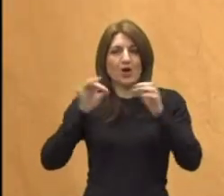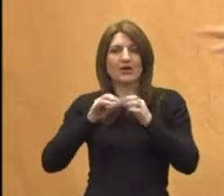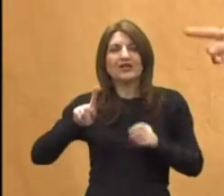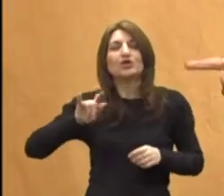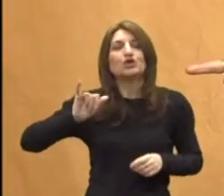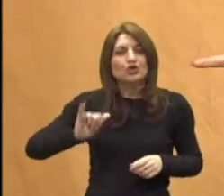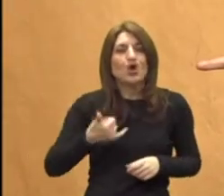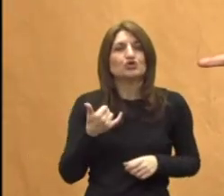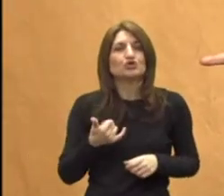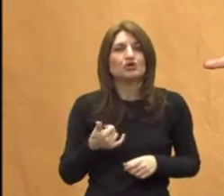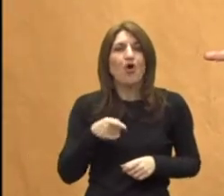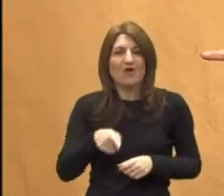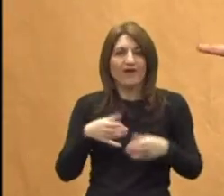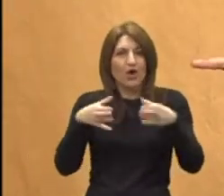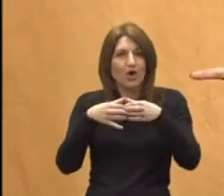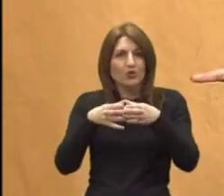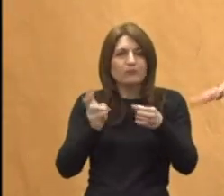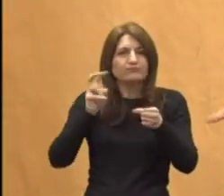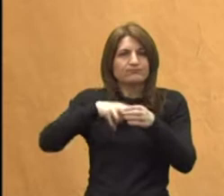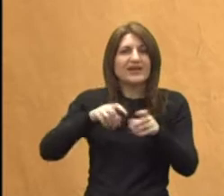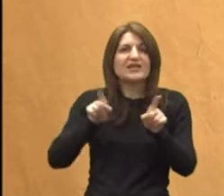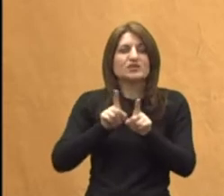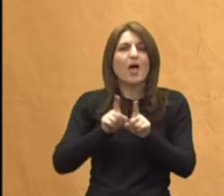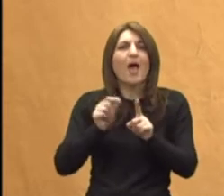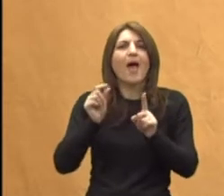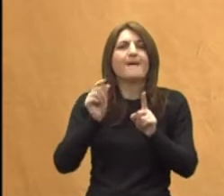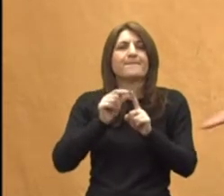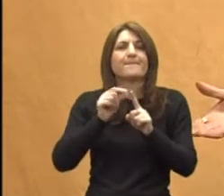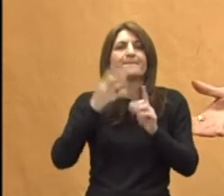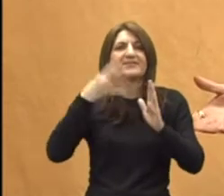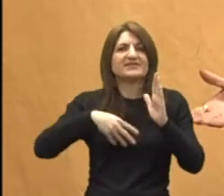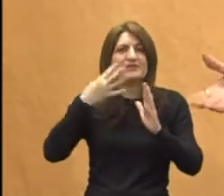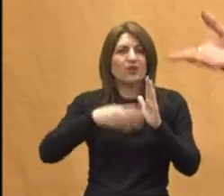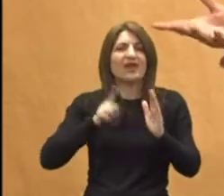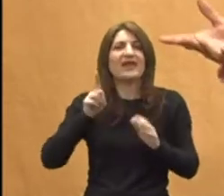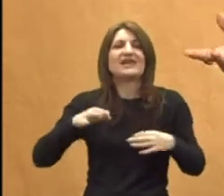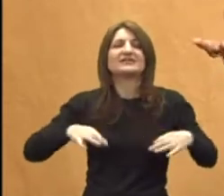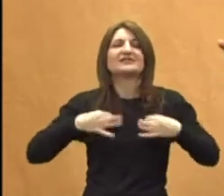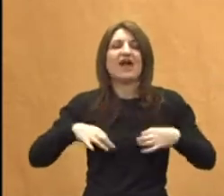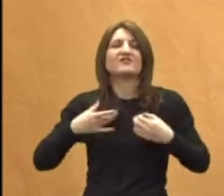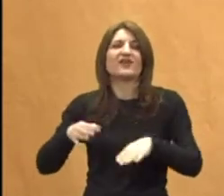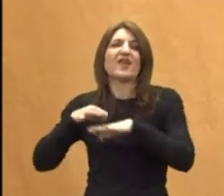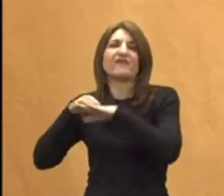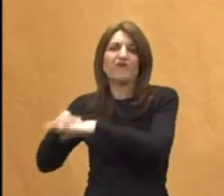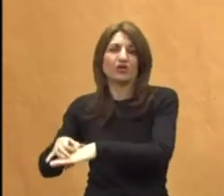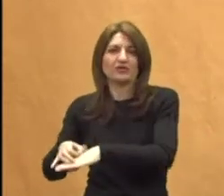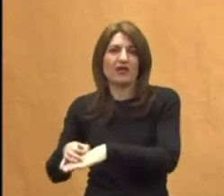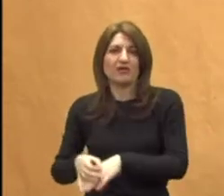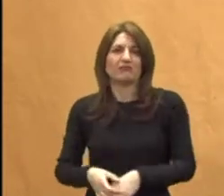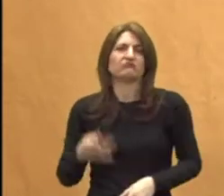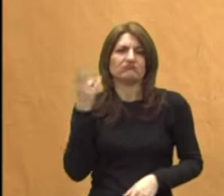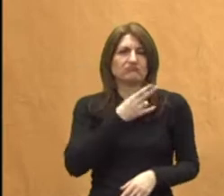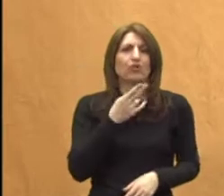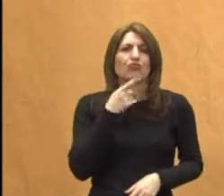još samo da završimo da je u timu i psihologinja i zdravstveni voditelj. Uopće ne bi, to svako ko nas